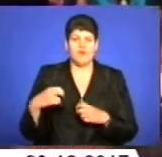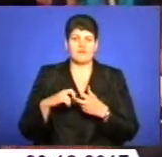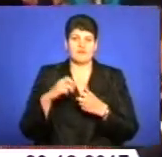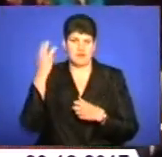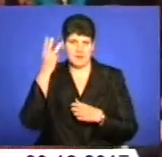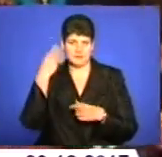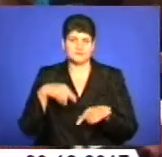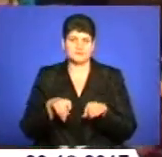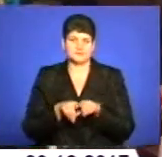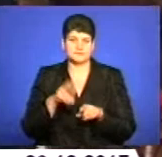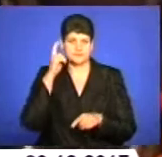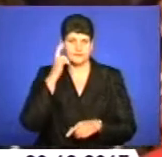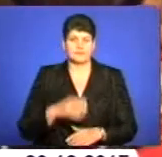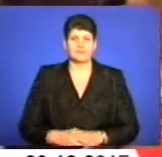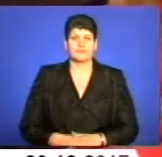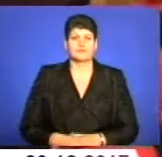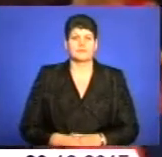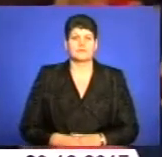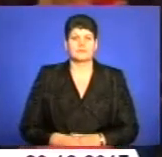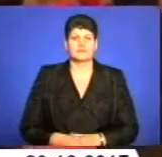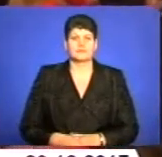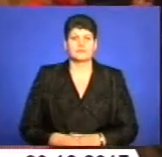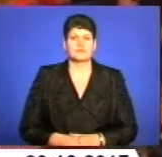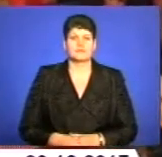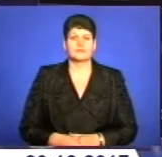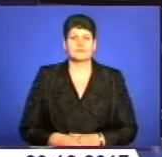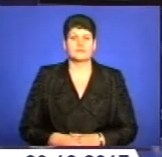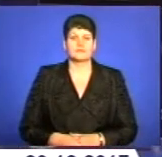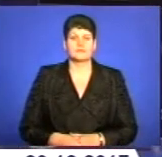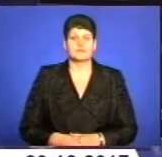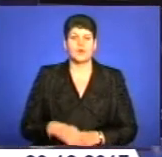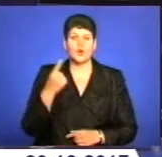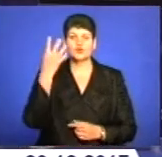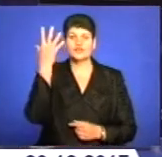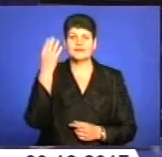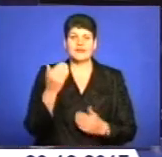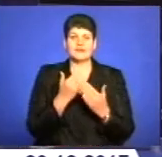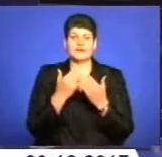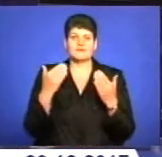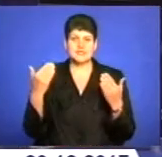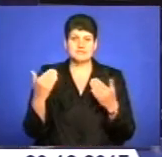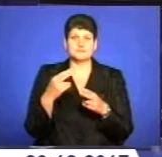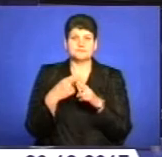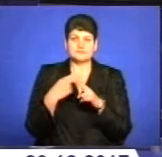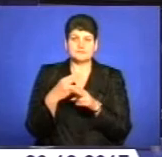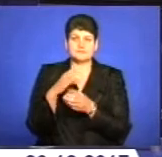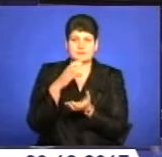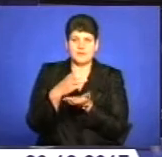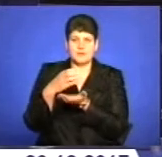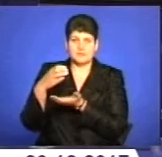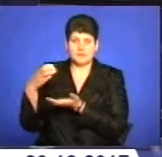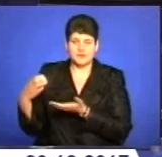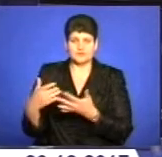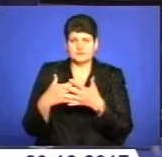Києві. Богдан Буденчук, Оксана Галіяш, Вісті, ТТБ. Одноденна виставка бляшанок з-під чаю, кави та засобів